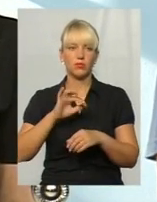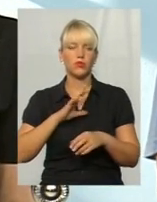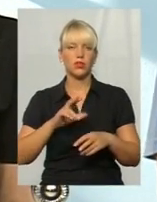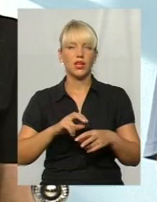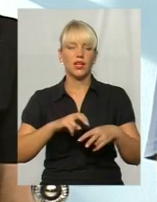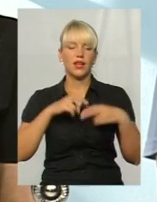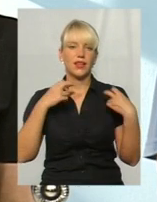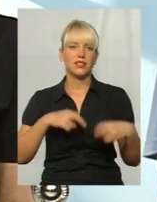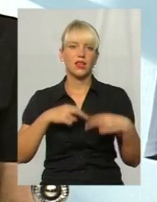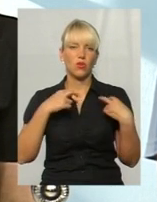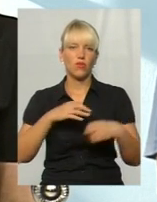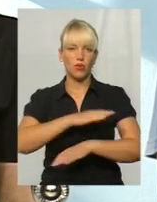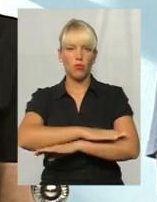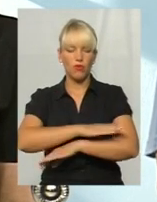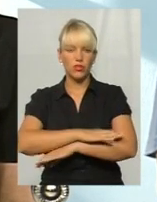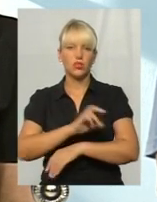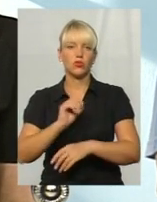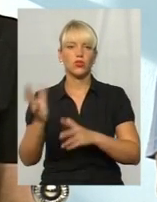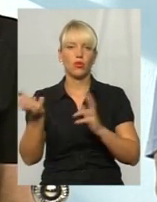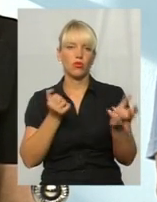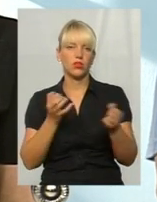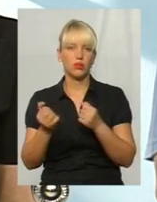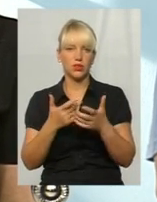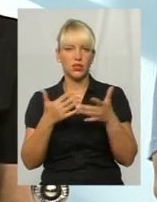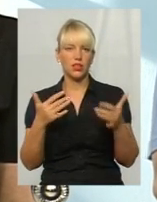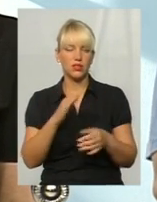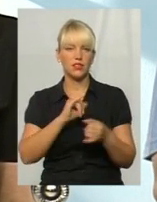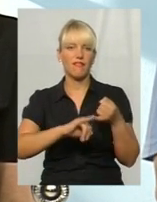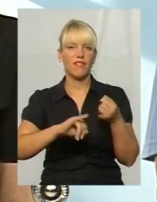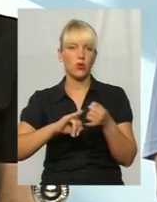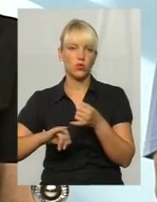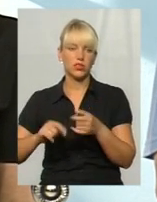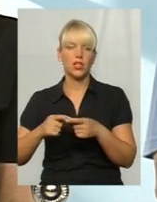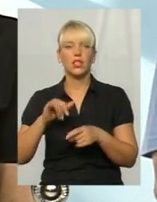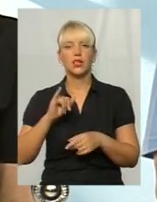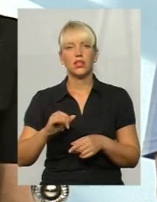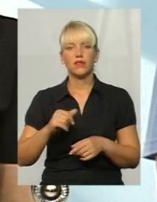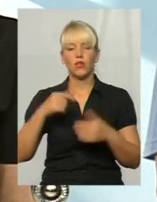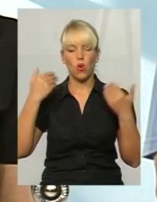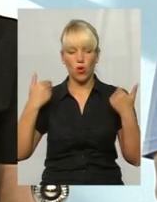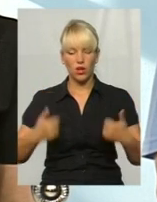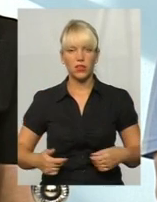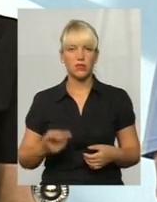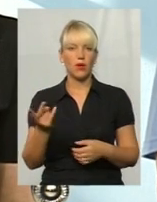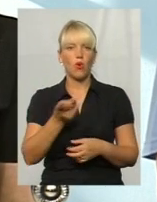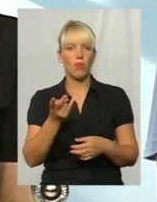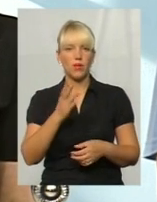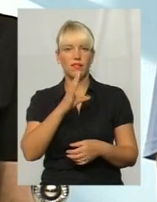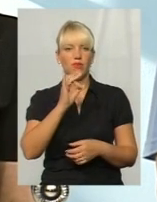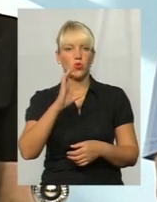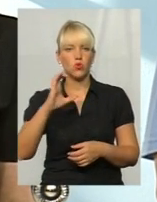поведінок і від кожної з поведінок отримувати різний вірус. І в організмі вони обидва розвиваються, вони на одному не